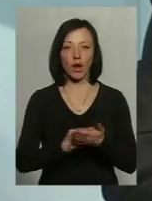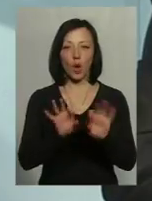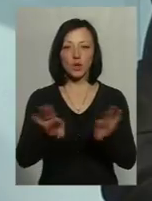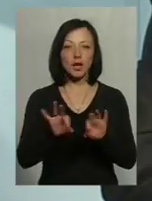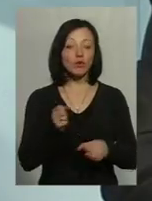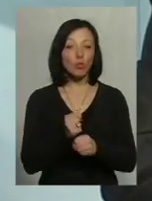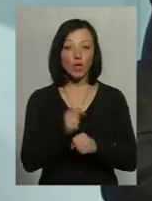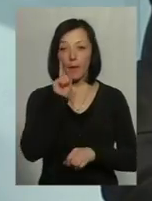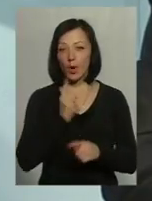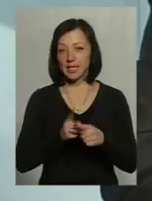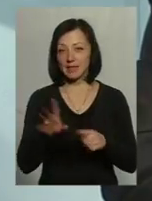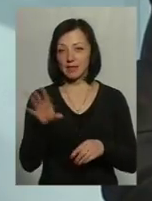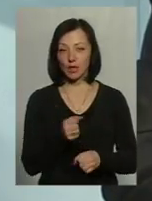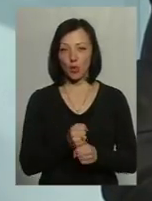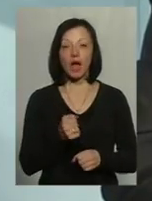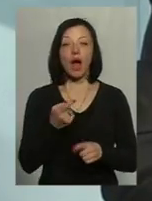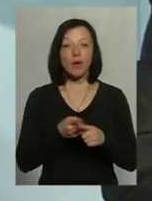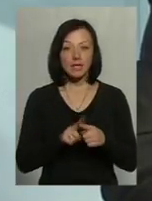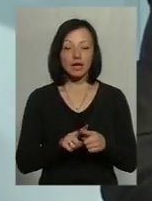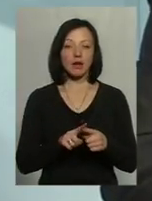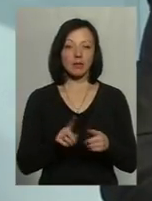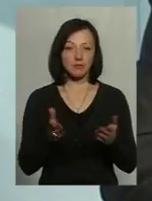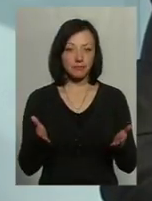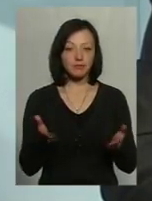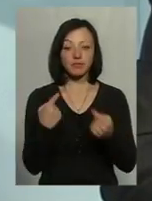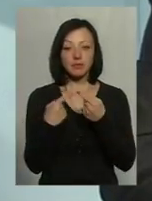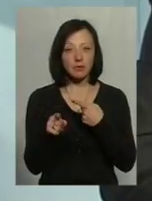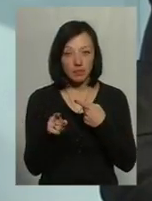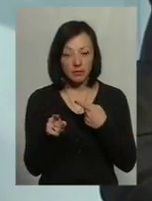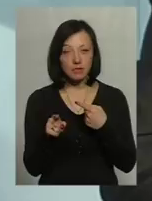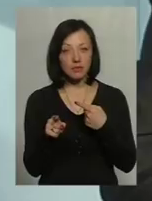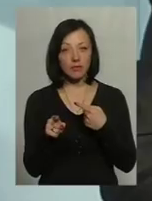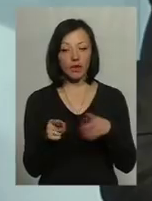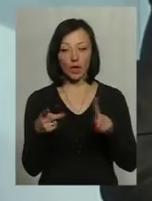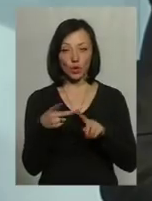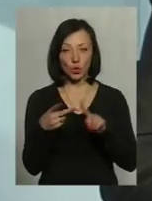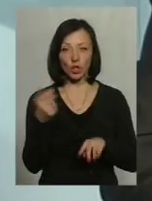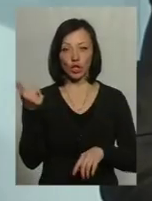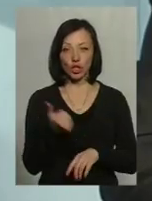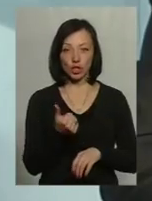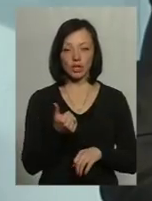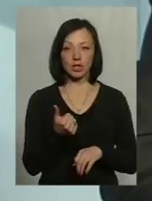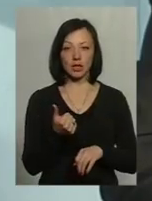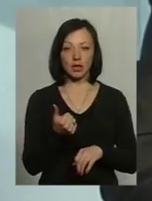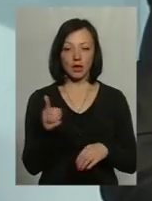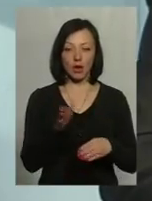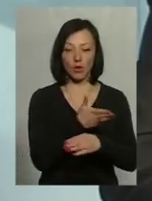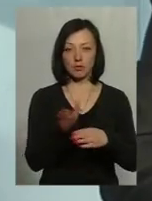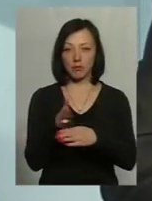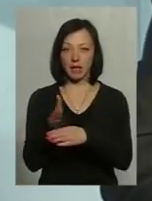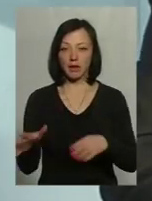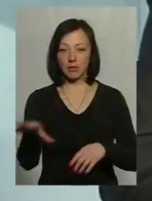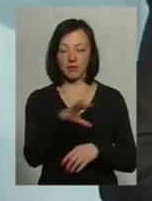робота. Поки це все робиться. Оце була канвата і все інше. Тому ми вже другий тиждень практично розбили по всіх